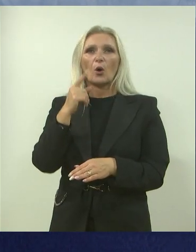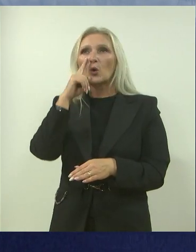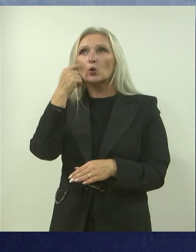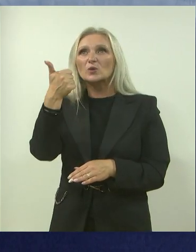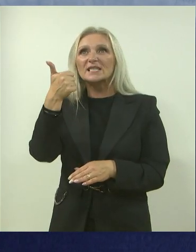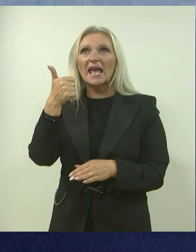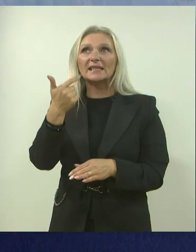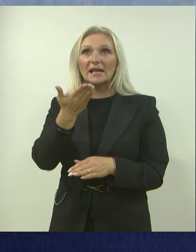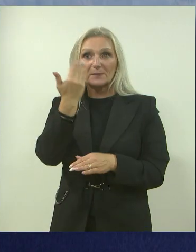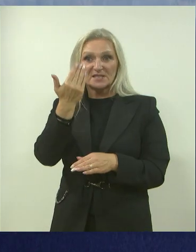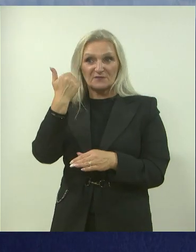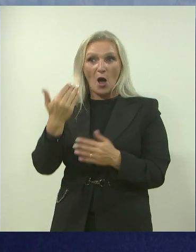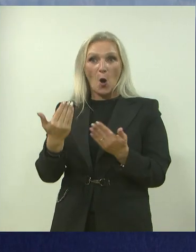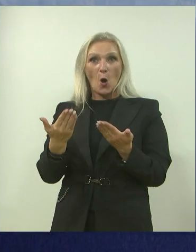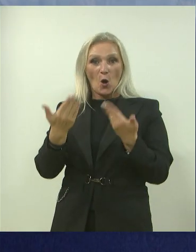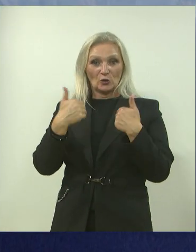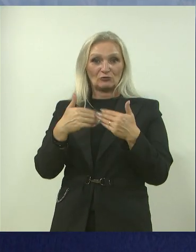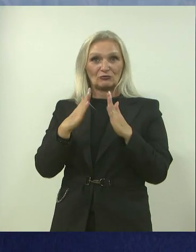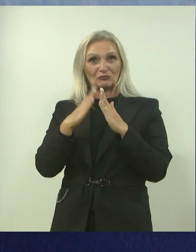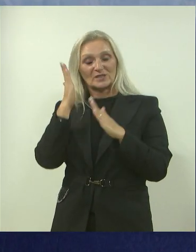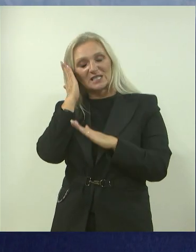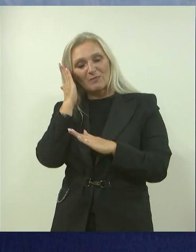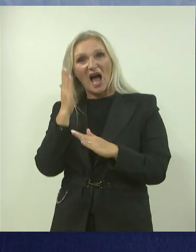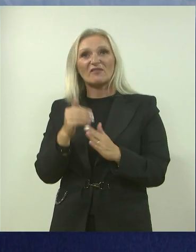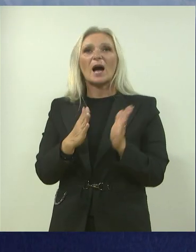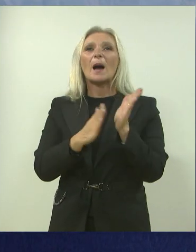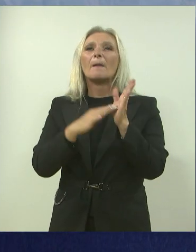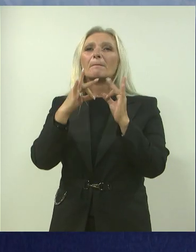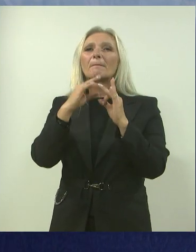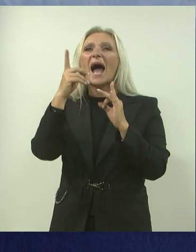mi ponudio smještaje, koji živi, to je bilo mjesto, Mainz,